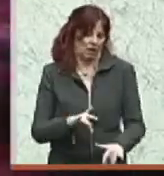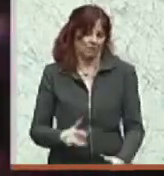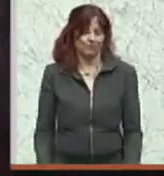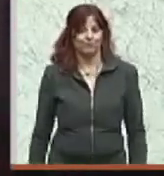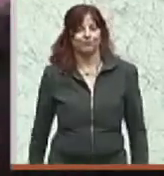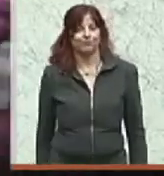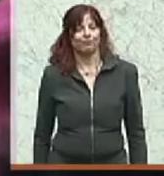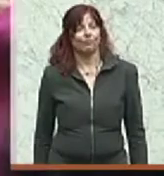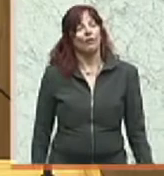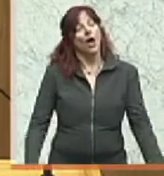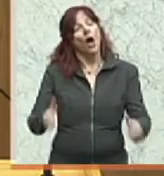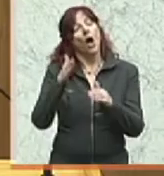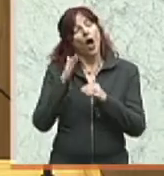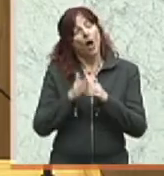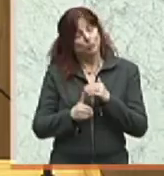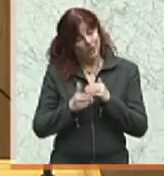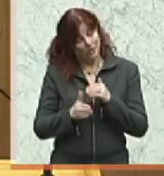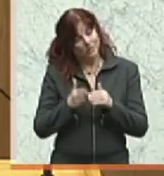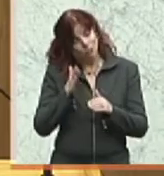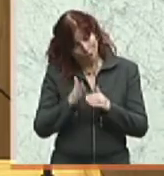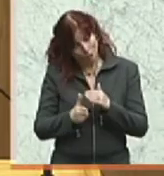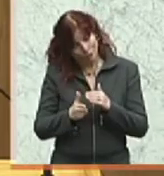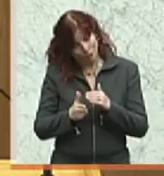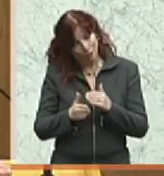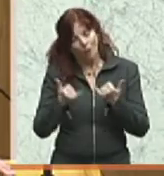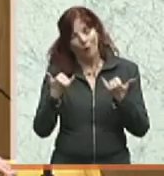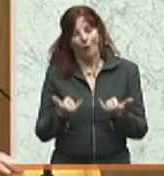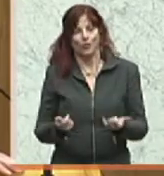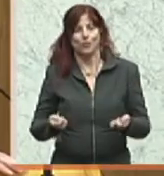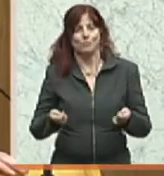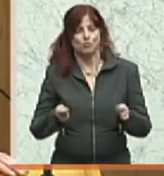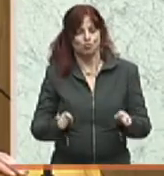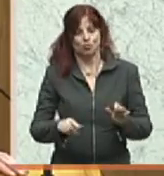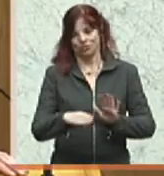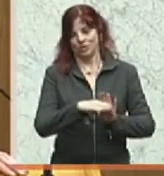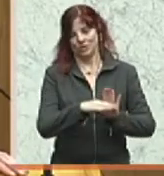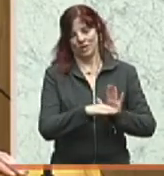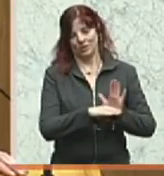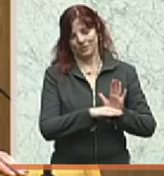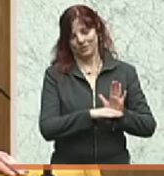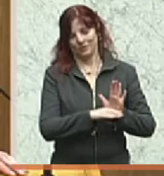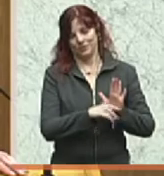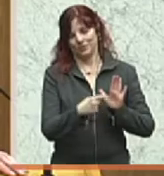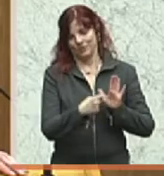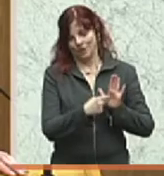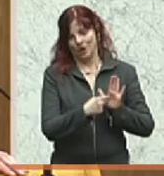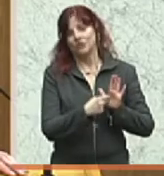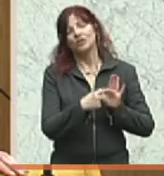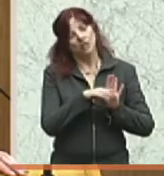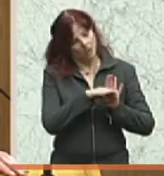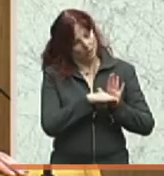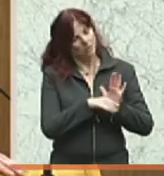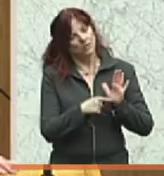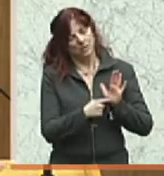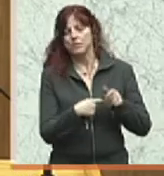Abschließend, meine Damen und Herren, der heutige Beschluss ist ein Beschluss, einer Demokratie würdig